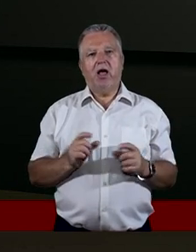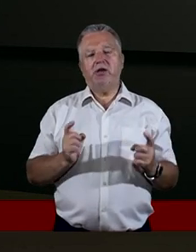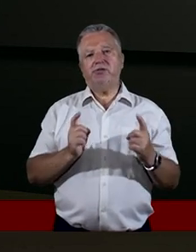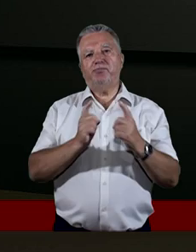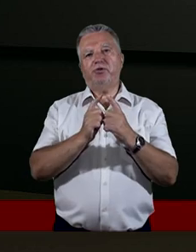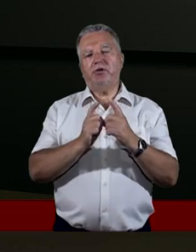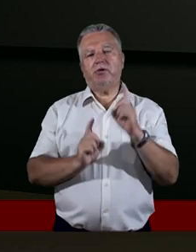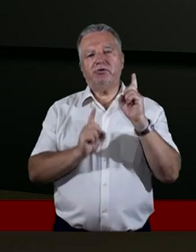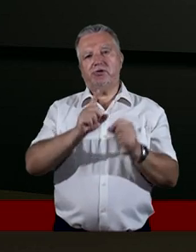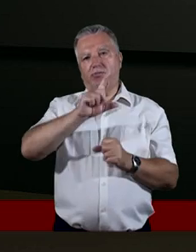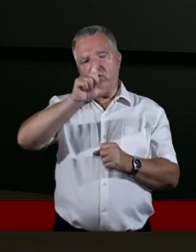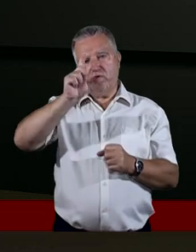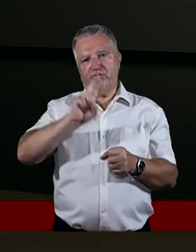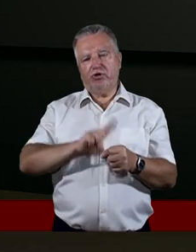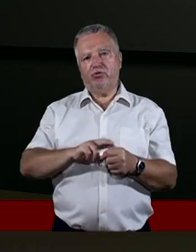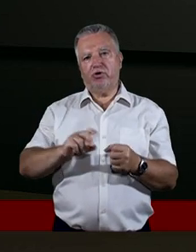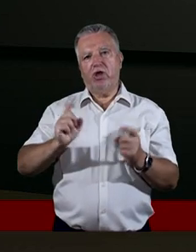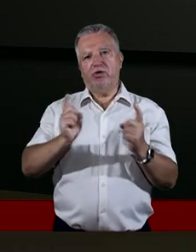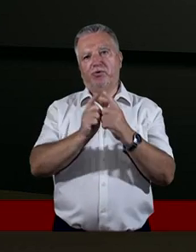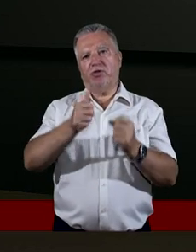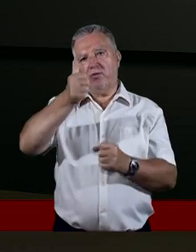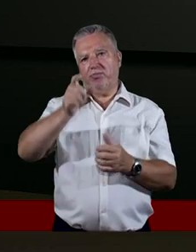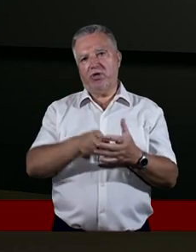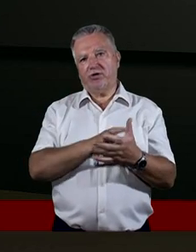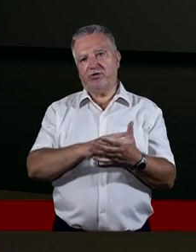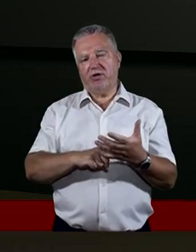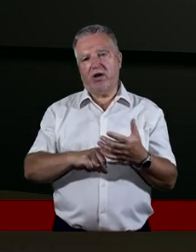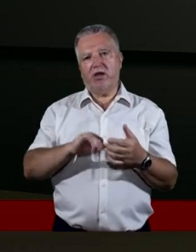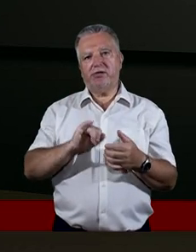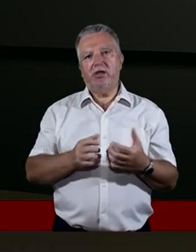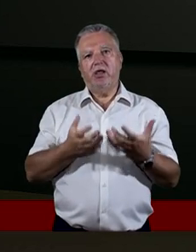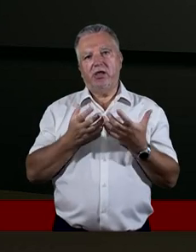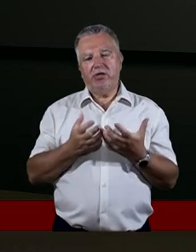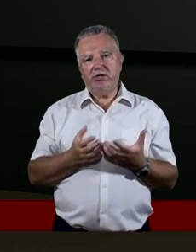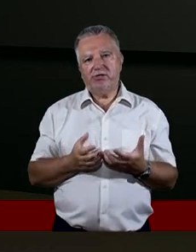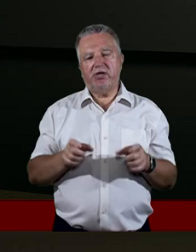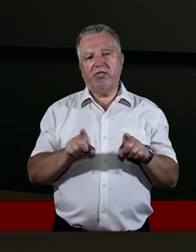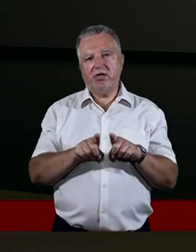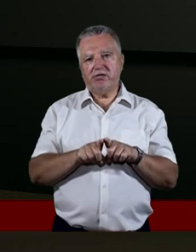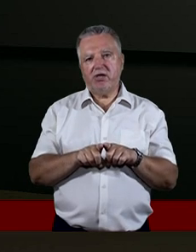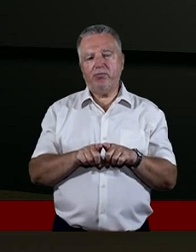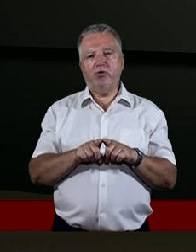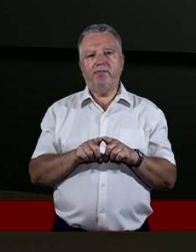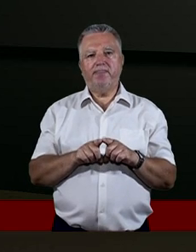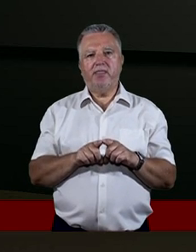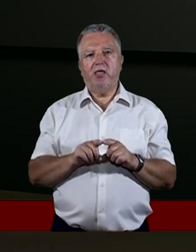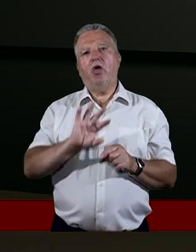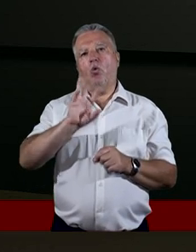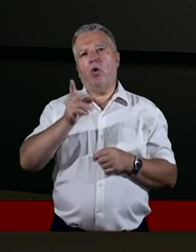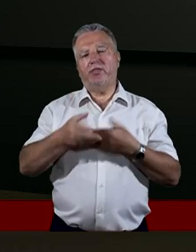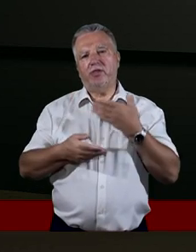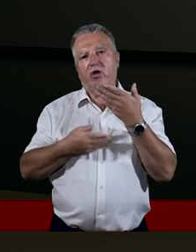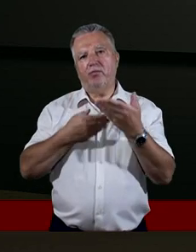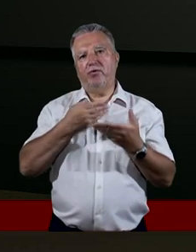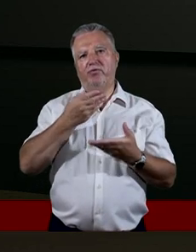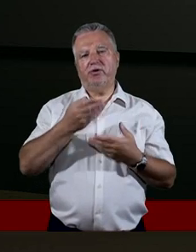których spotykam po raz pierwszy i też w jakimś sensie staram się ubrać słowa pewne prawdy. Mamy taki fantastyczny